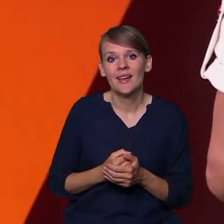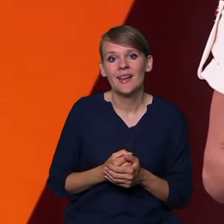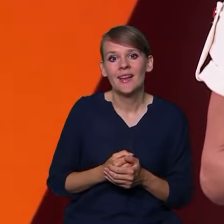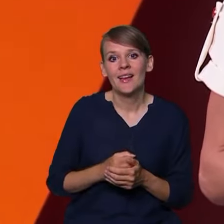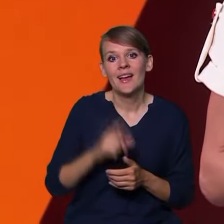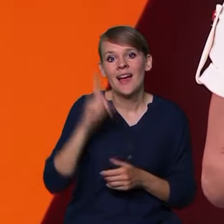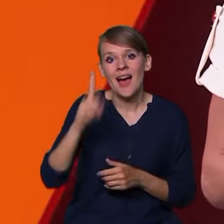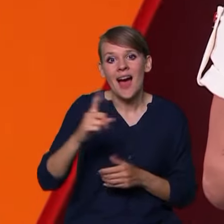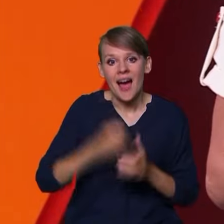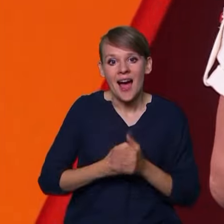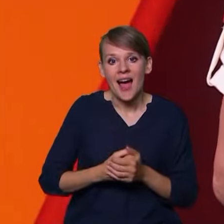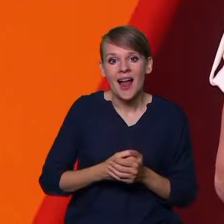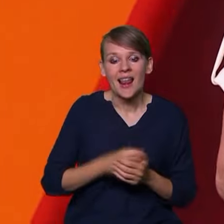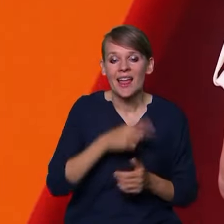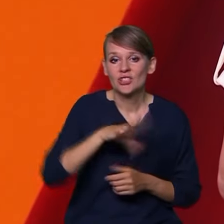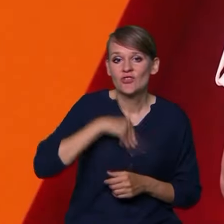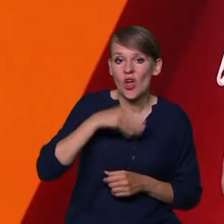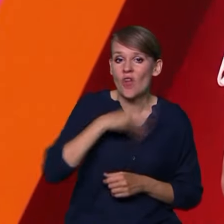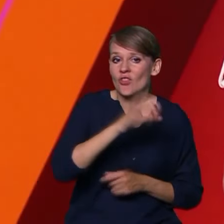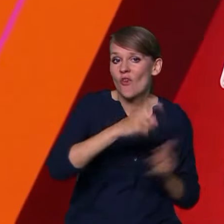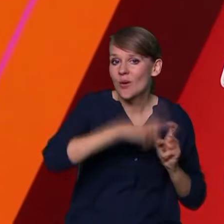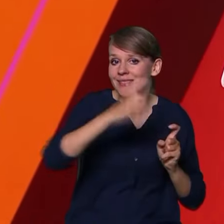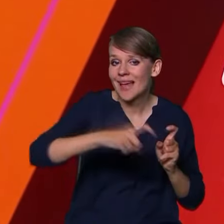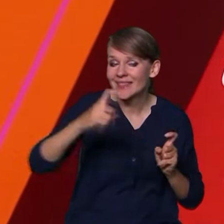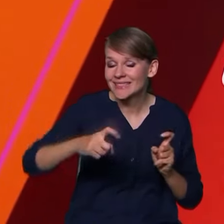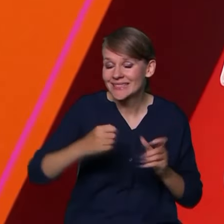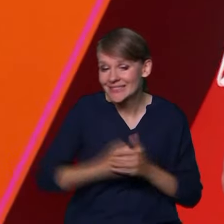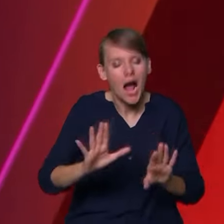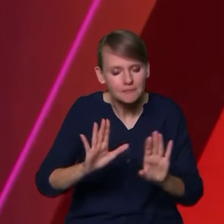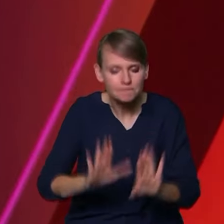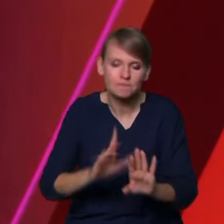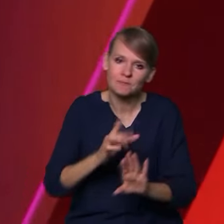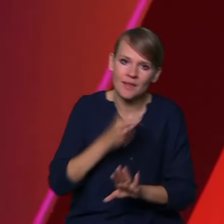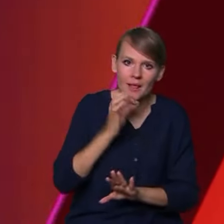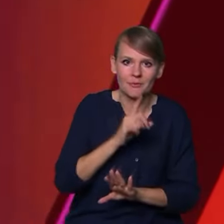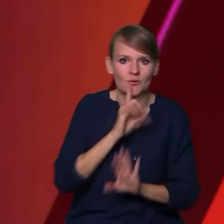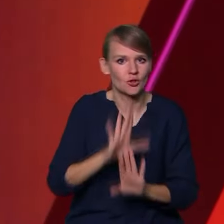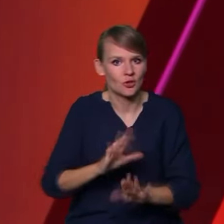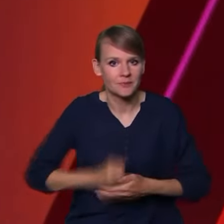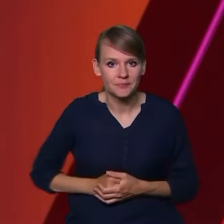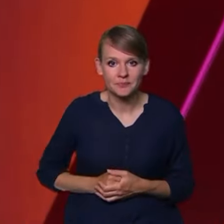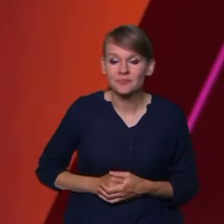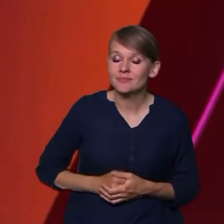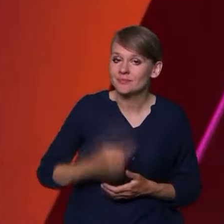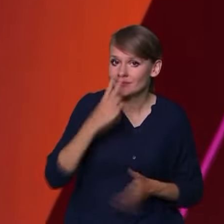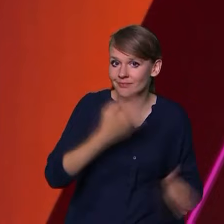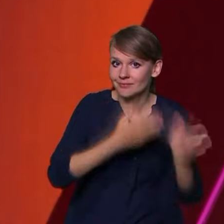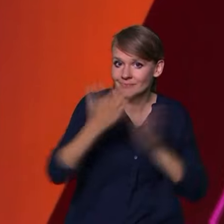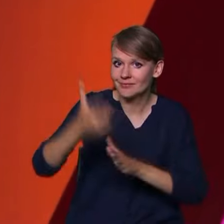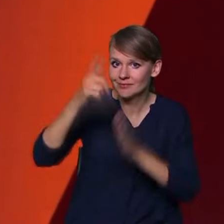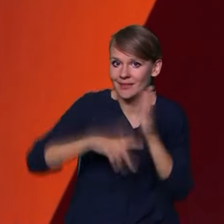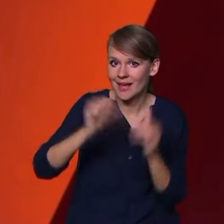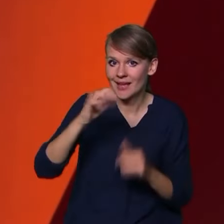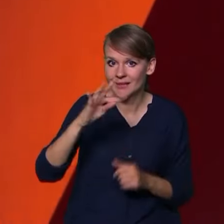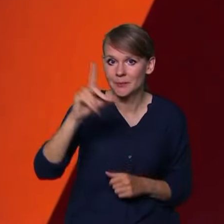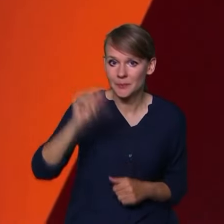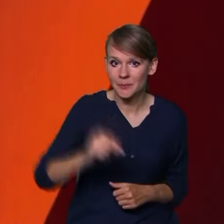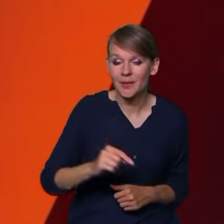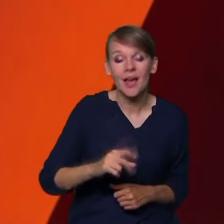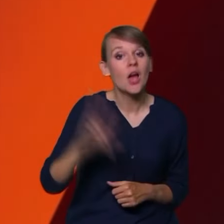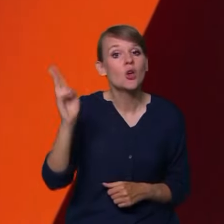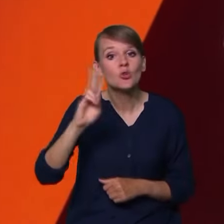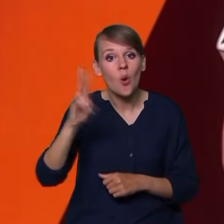spojrzy na statystyki Igi Świątek, bo Iga w Paryżu czuje się jak w Przejdźmy teraz jeszcze do rankingu ATP. Czy jest ktoś, kto